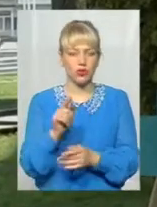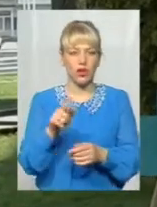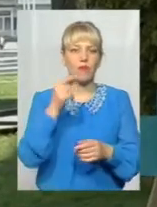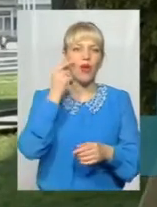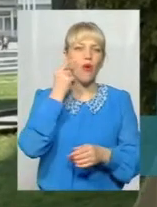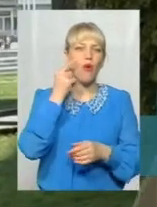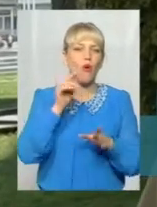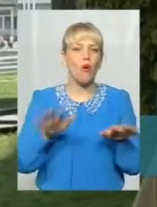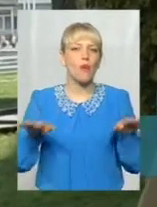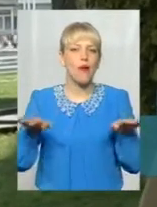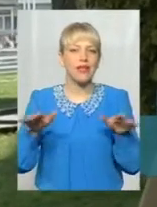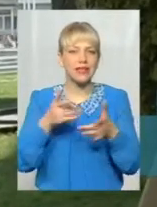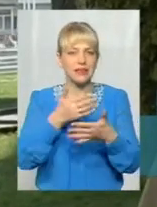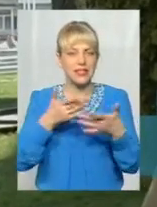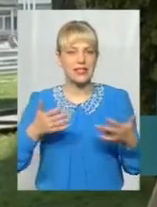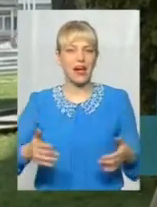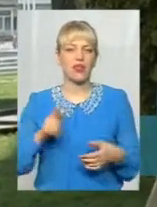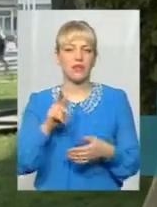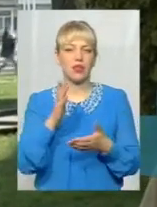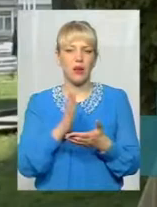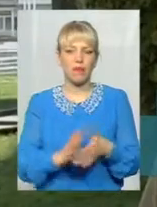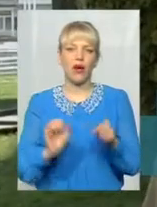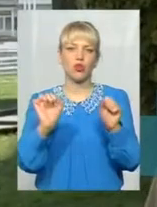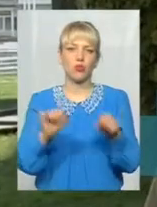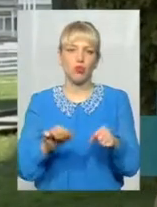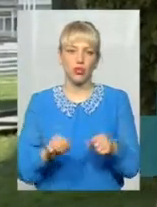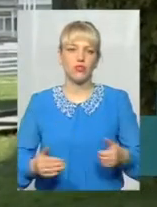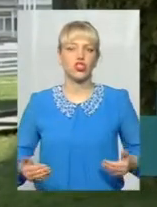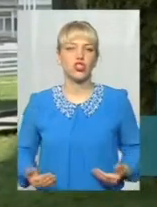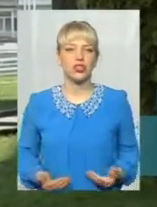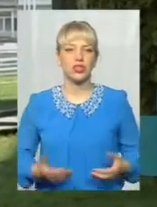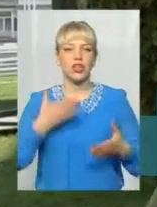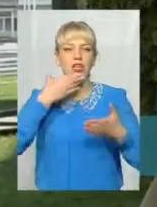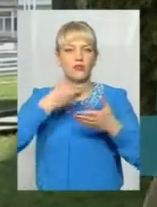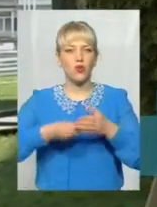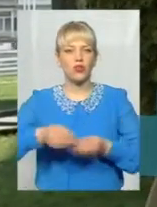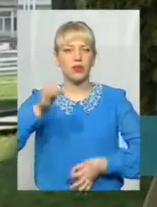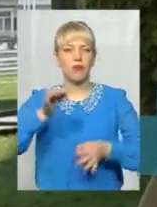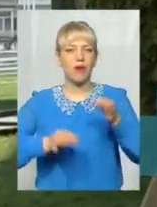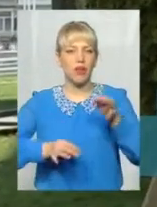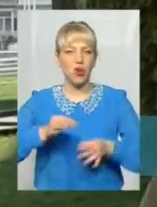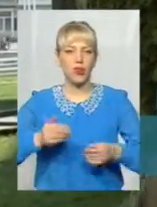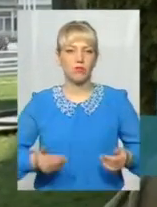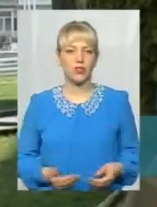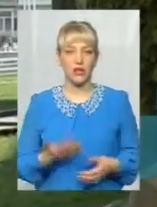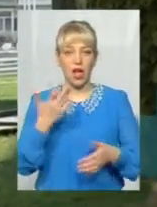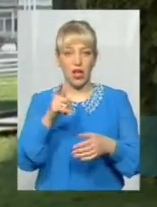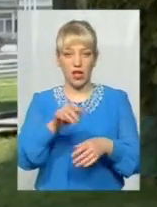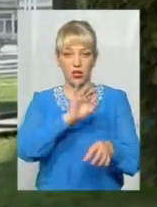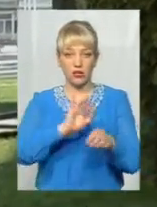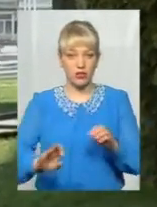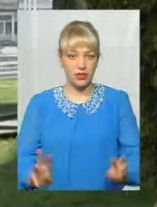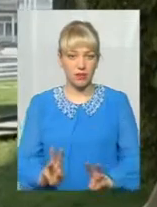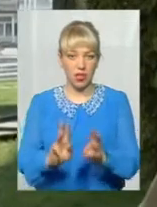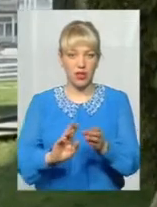всякі, вони мають можливість собі жити своїм природнім життям. Ми тут їх згребли, спалили, випалили